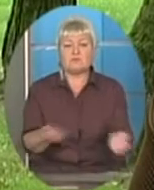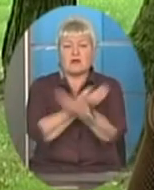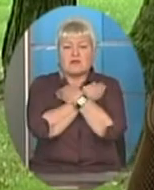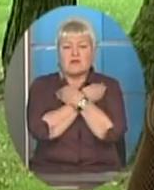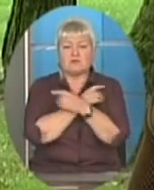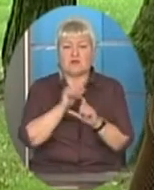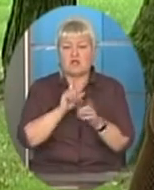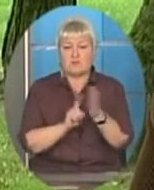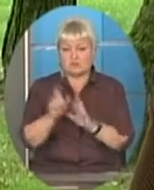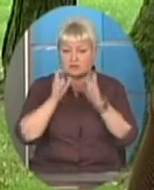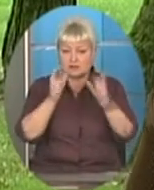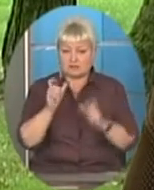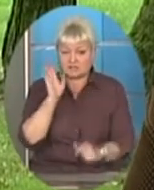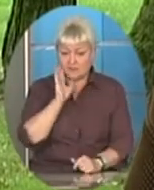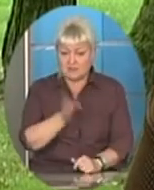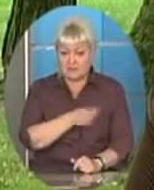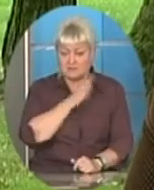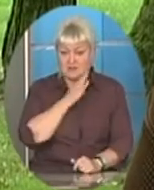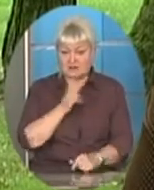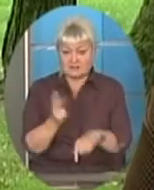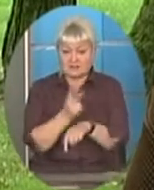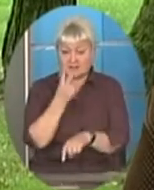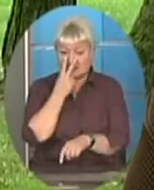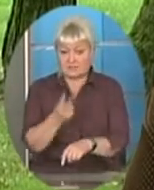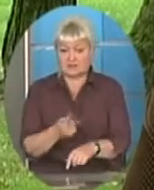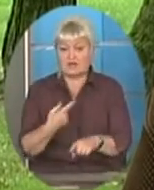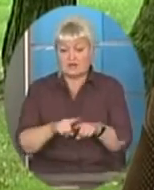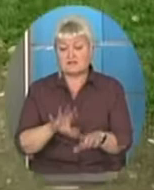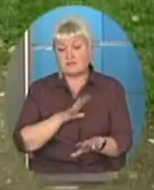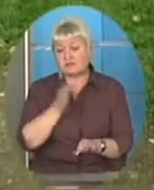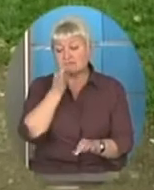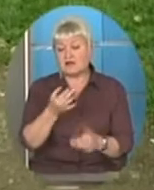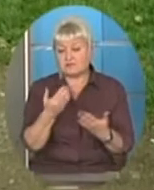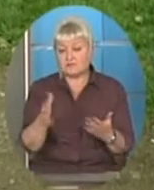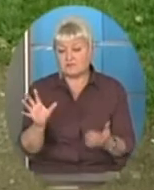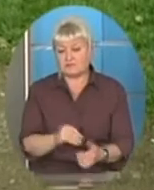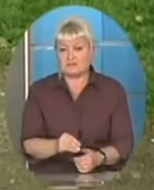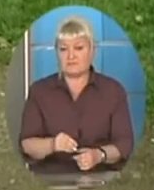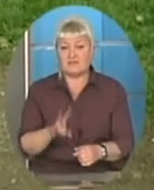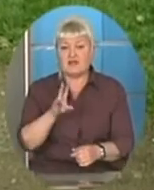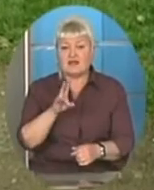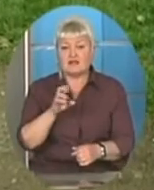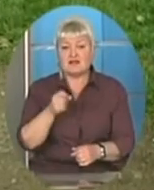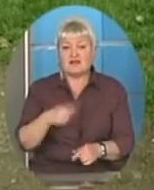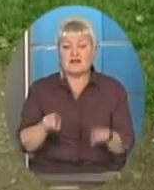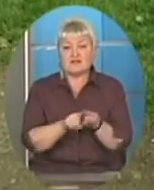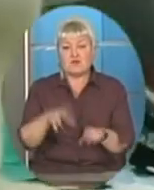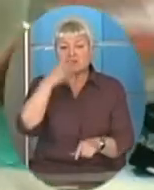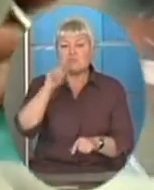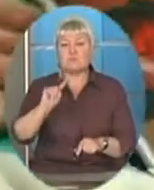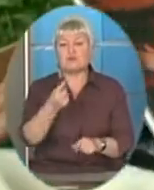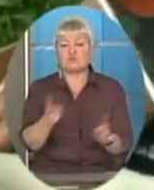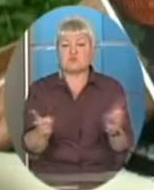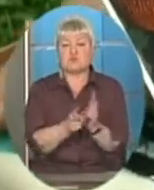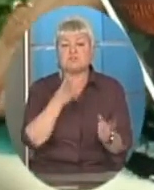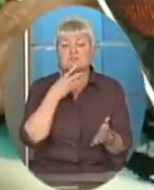раз мене бачить, відповідно. Ну, і цим було сказано все, принаймні, для мене. Каля також не забуде першої зустрічі зі